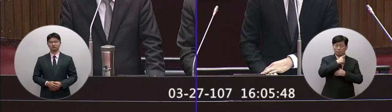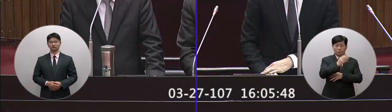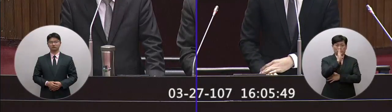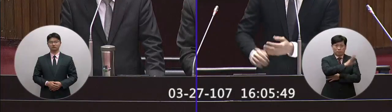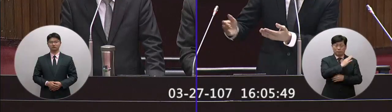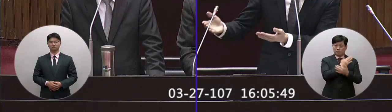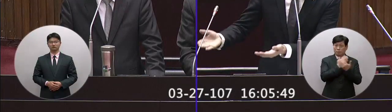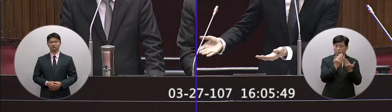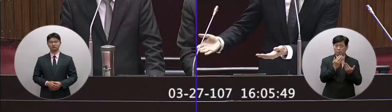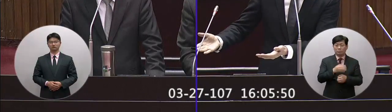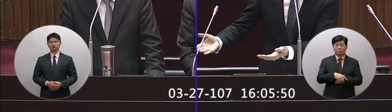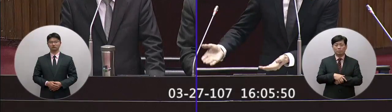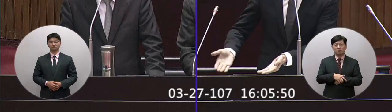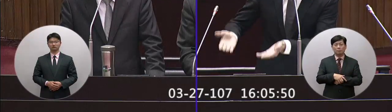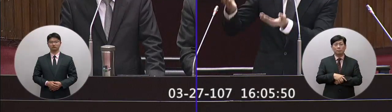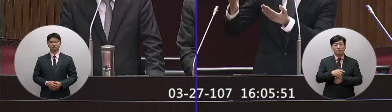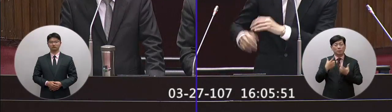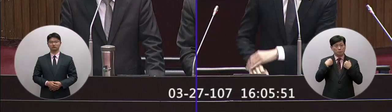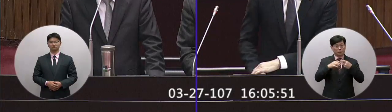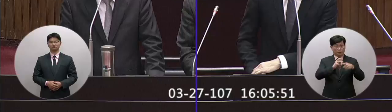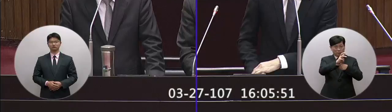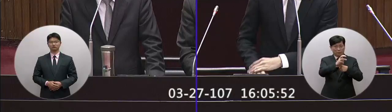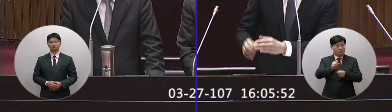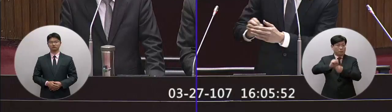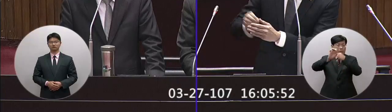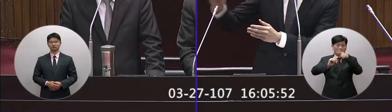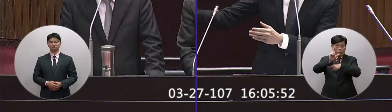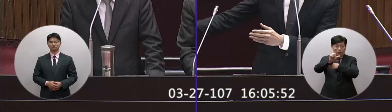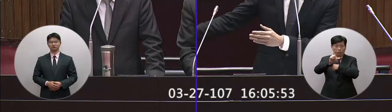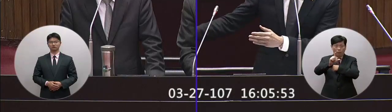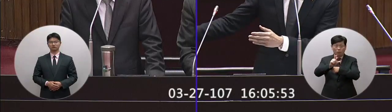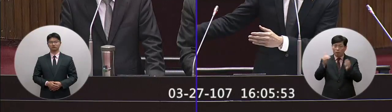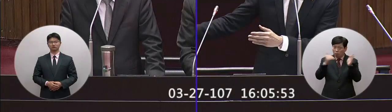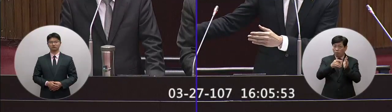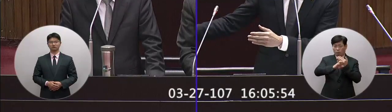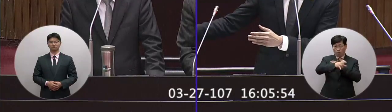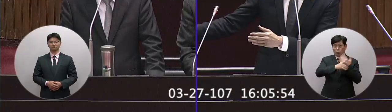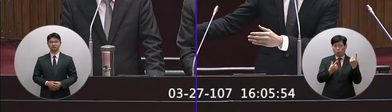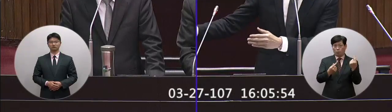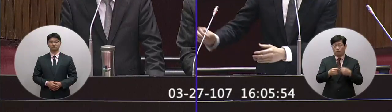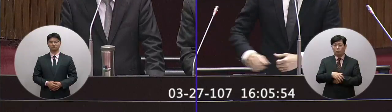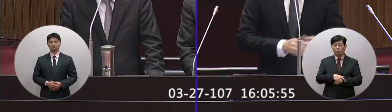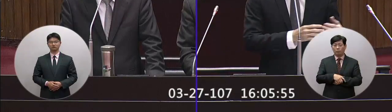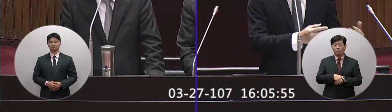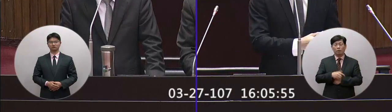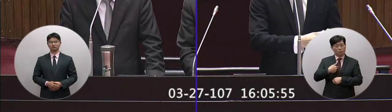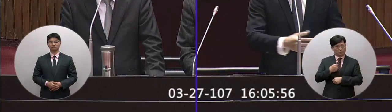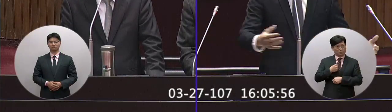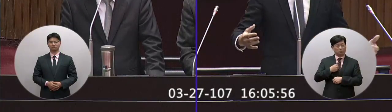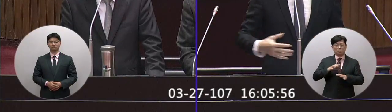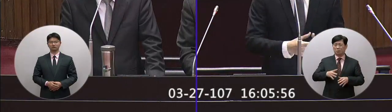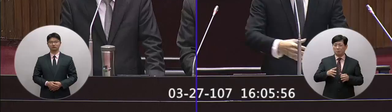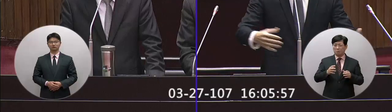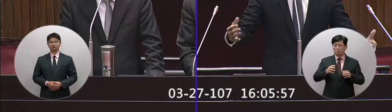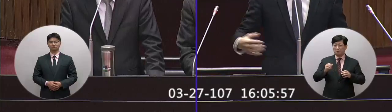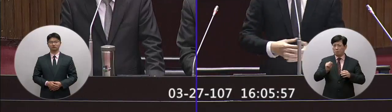的這個範圍其實這個時候就由三十八到六十八就接近這個OECD國家的這個水準當然我知道說我們也